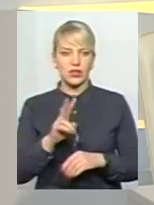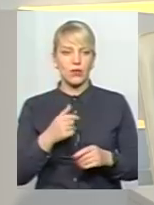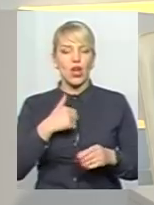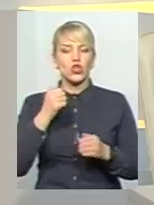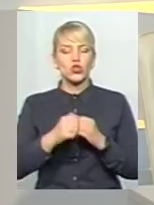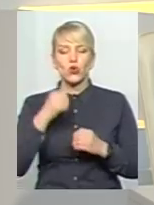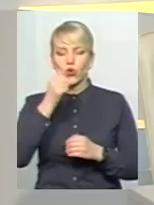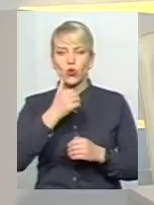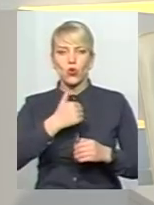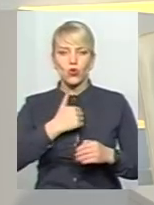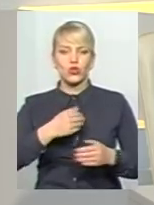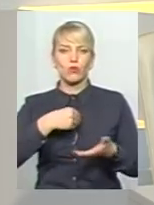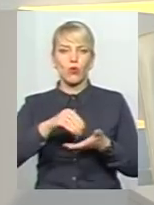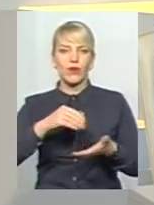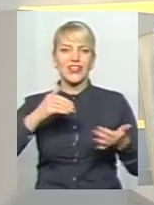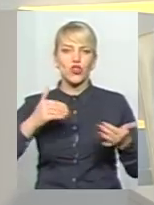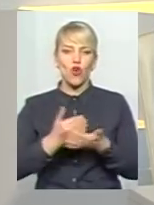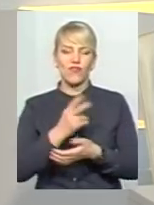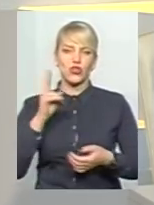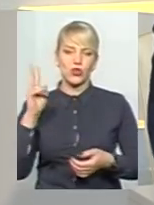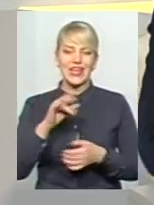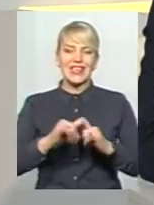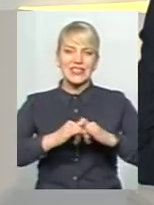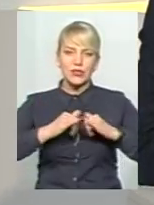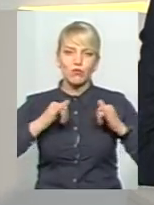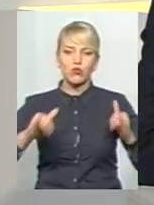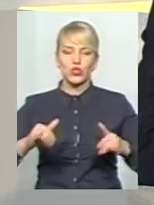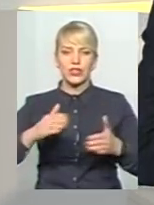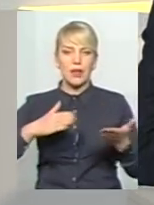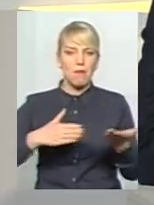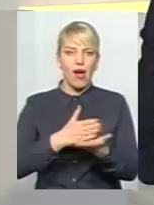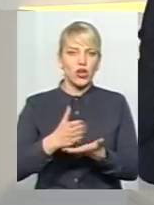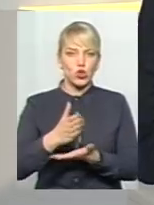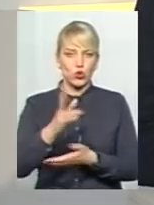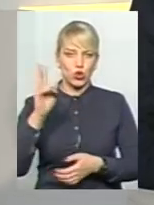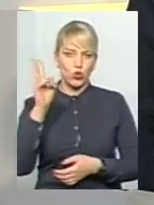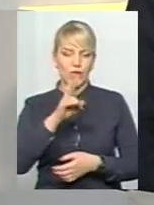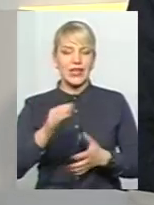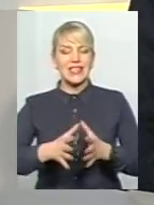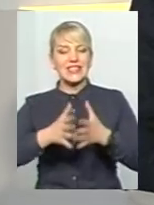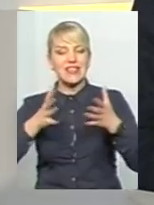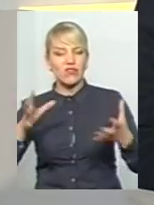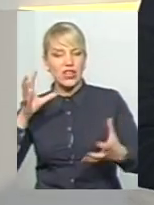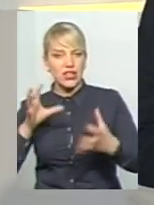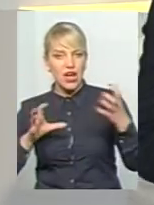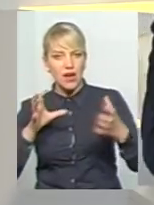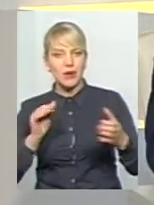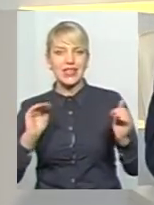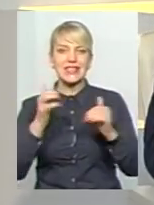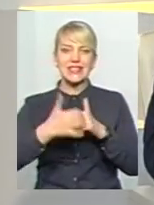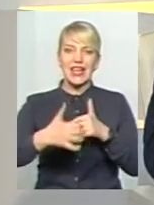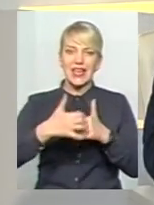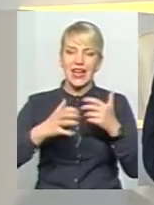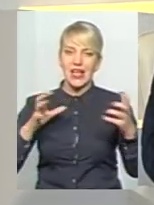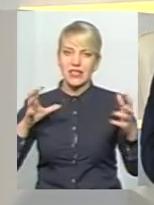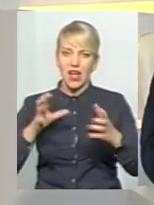тролейбуси і збільшувати маршрути саме тролейбусні. І це великий габарит автобуси, середній габарит автобуси, а малий